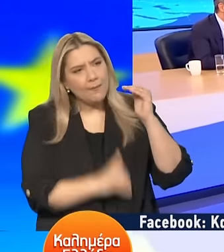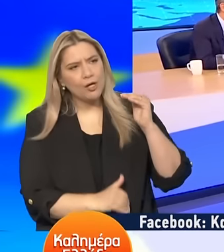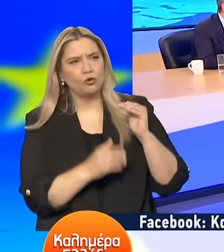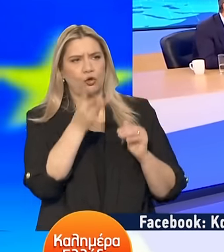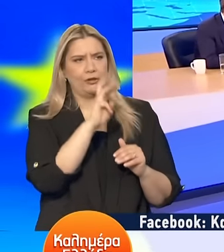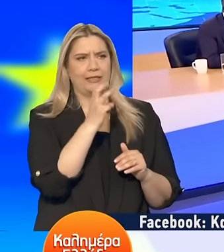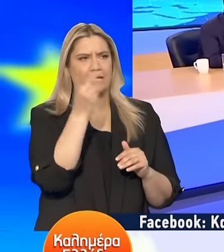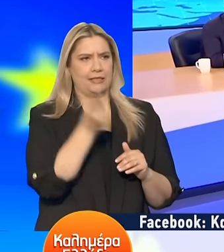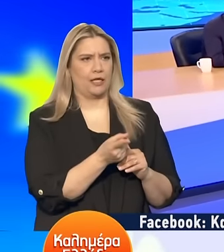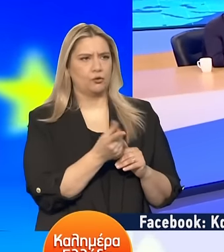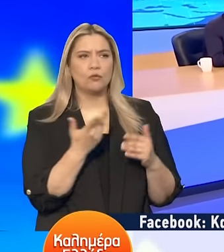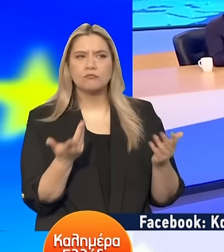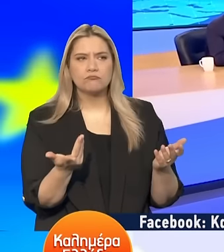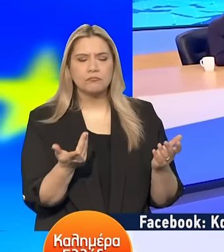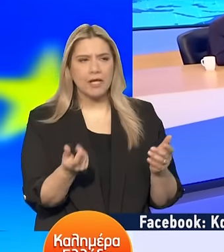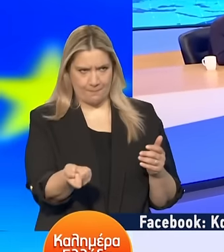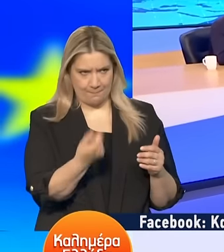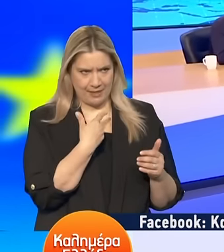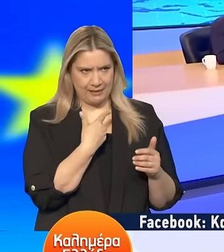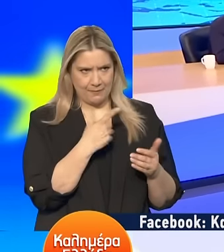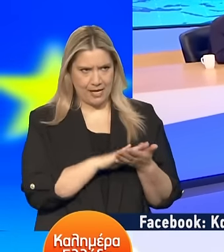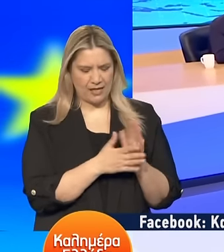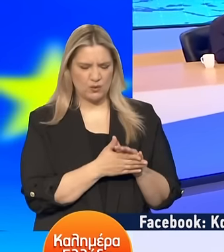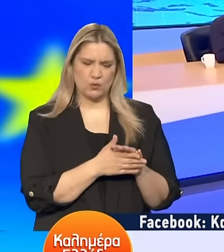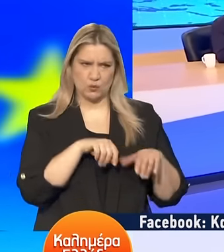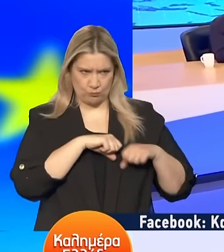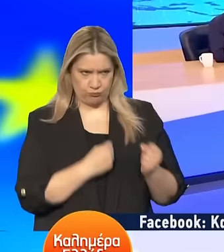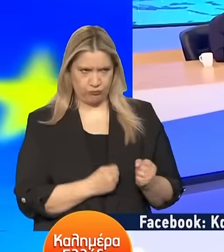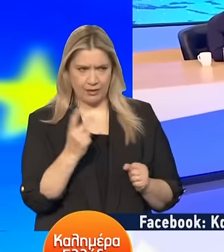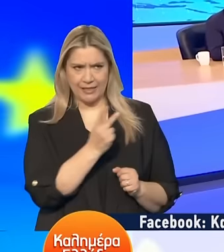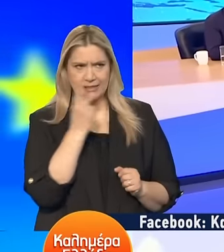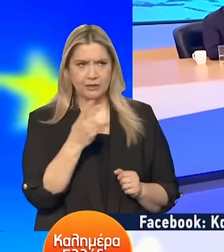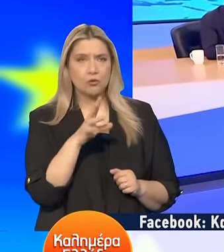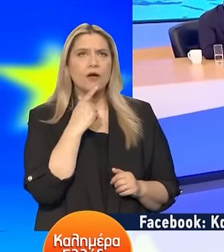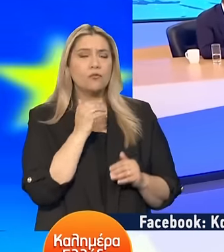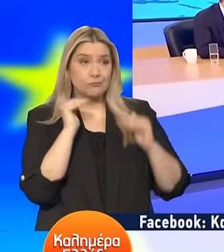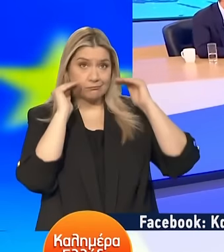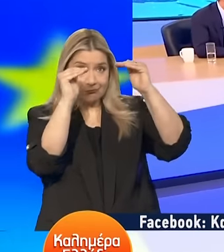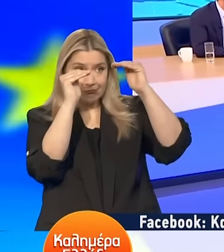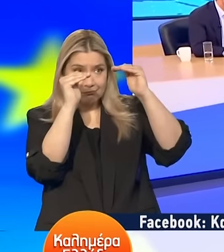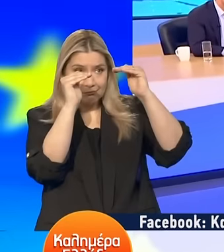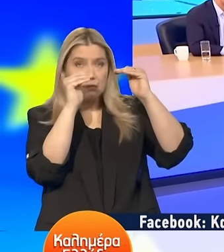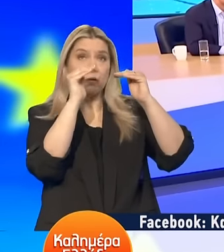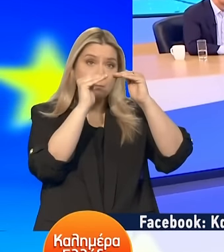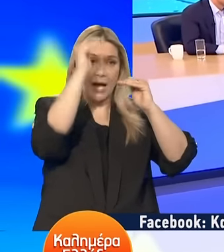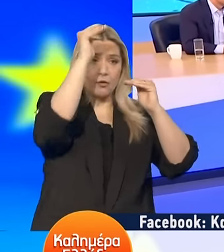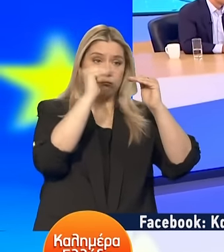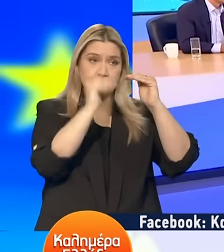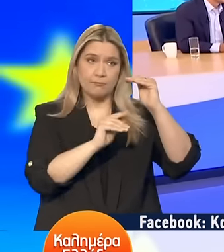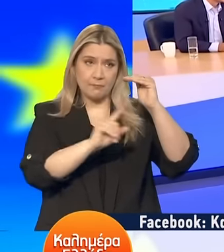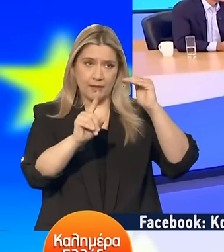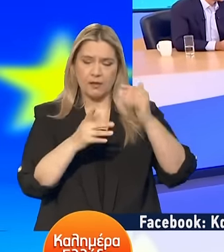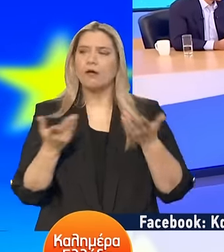ποσοστό Θα λάβει ένα μήνυμα Αποδοκιμασίας από την κοινωνία Γιατί όταν βάζουμε ένα πύχη Η επιτυχία είναι να περάσει πάνω από τον πύχη